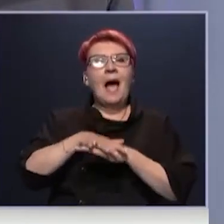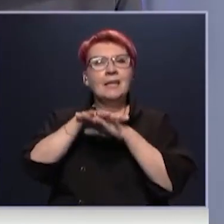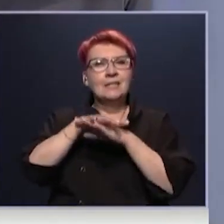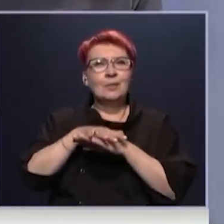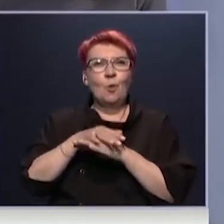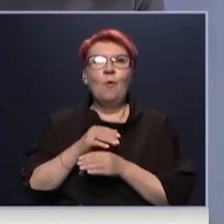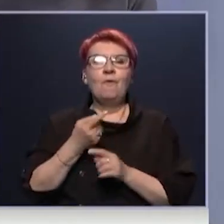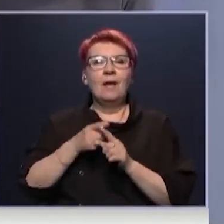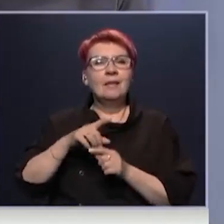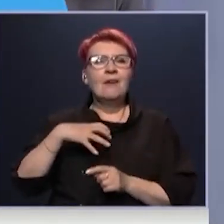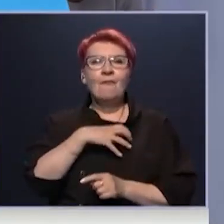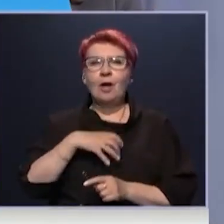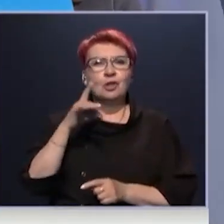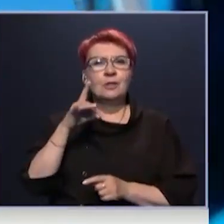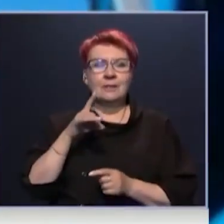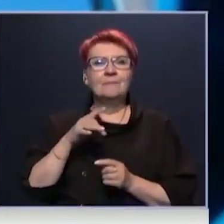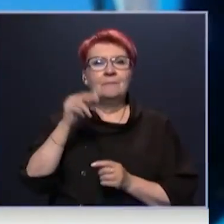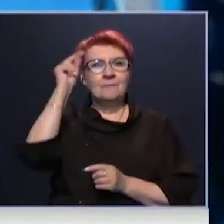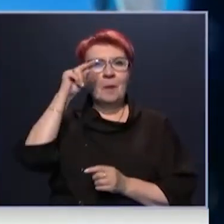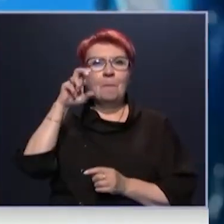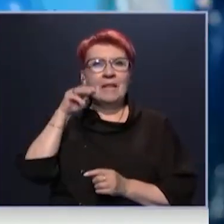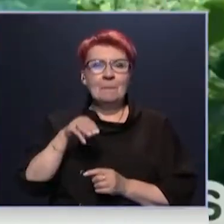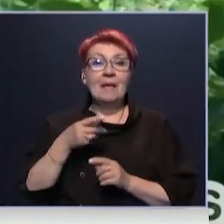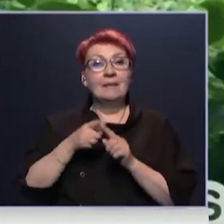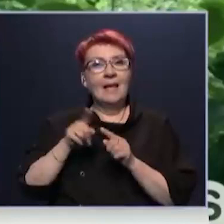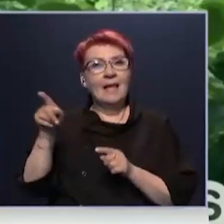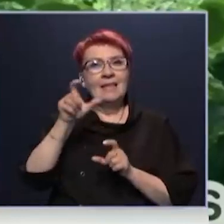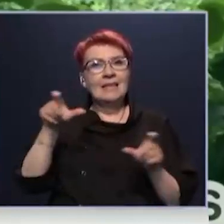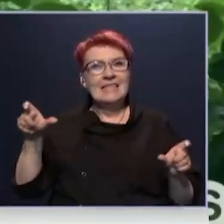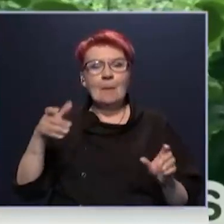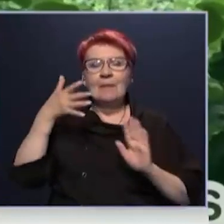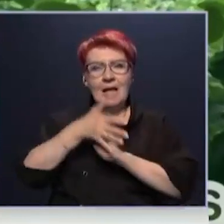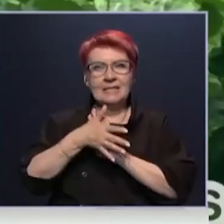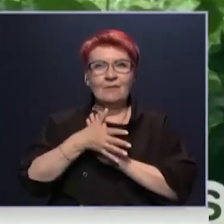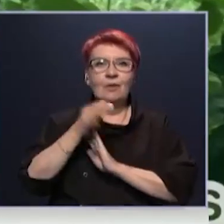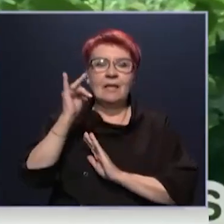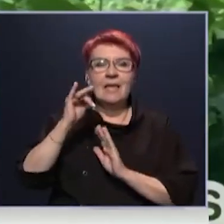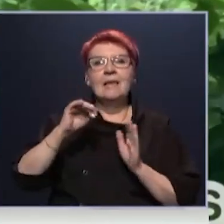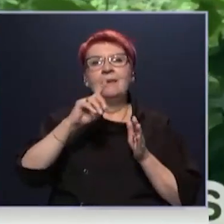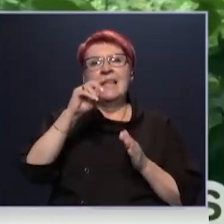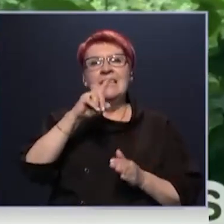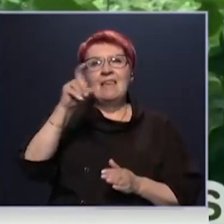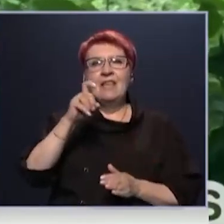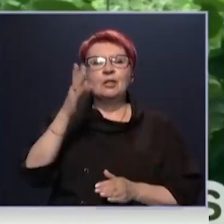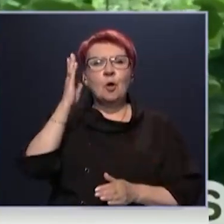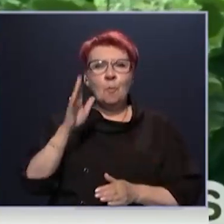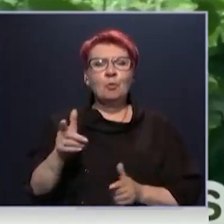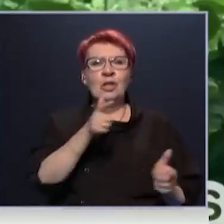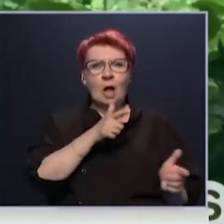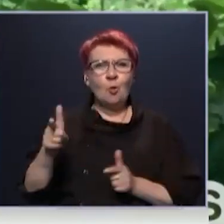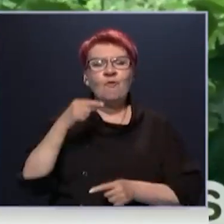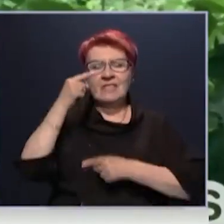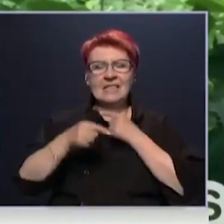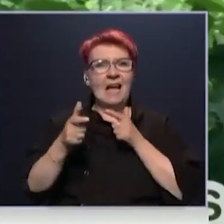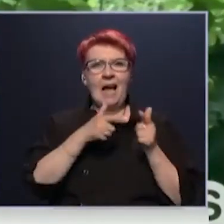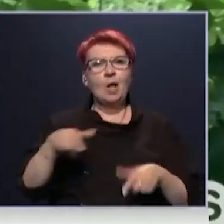важных предметов, которые православные следопыты осваивают. Ну, и девиз православных следопытов «Будь готов, всегда готов»,